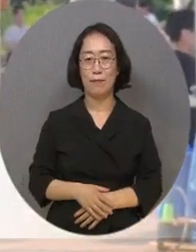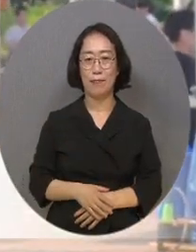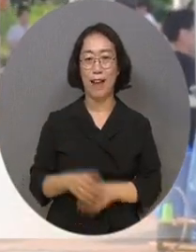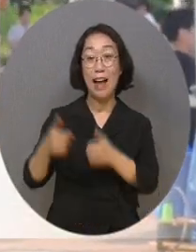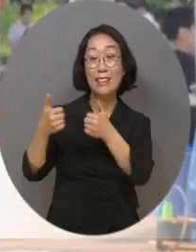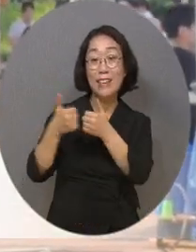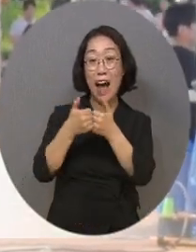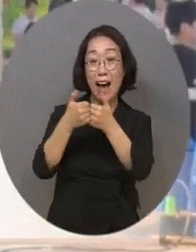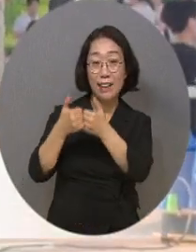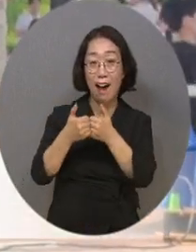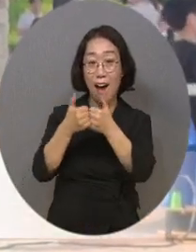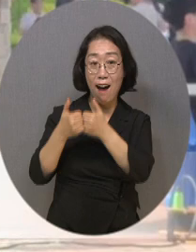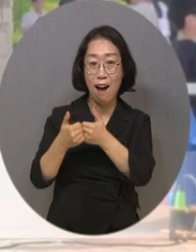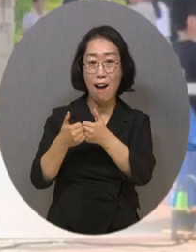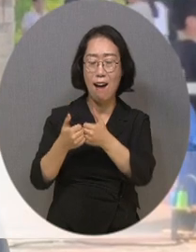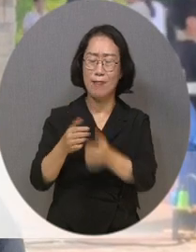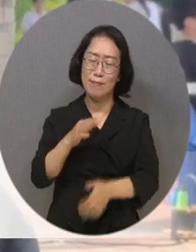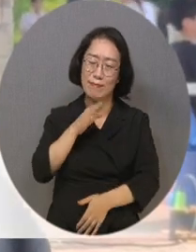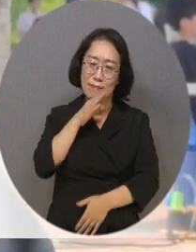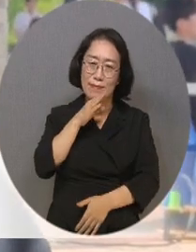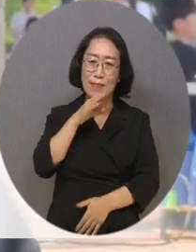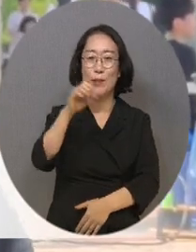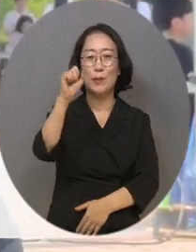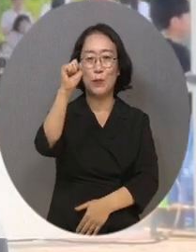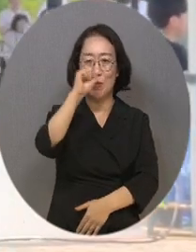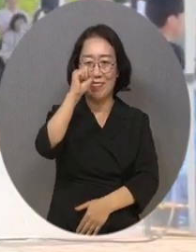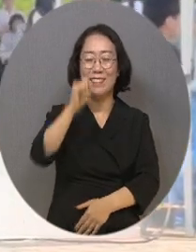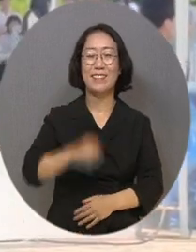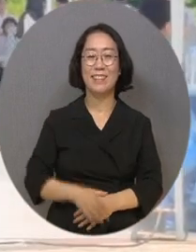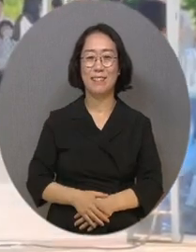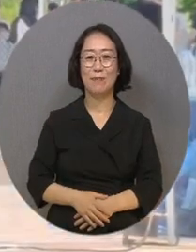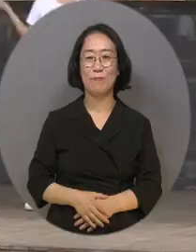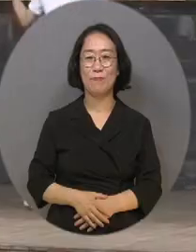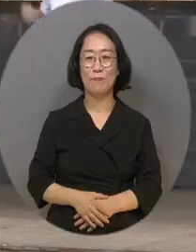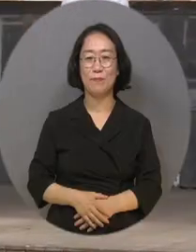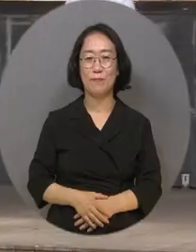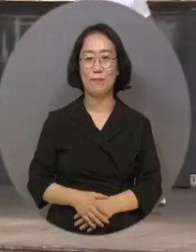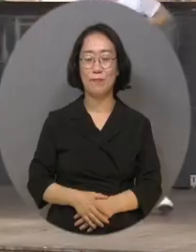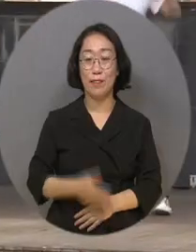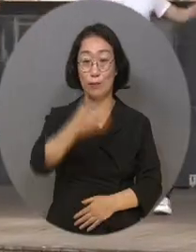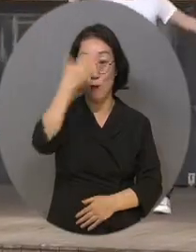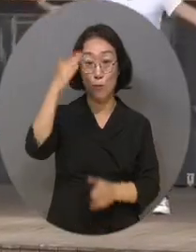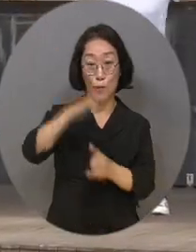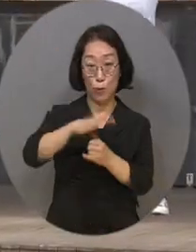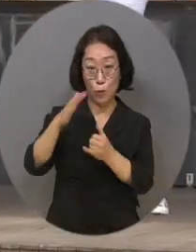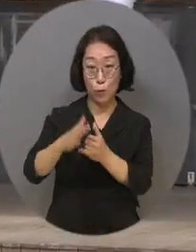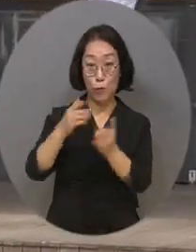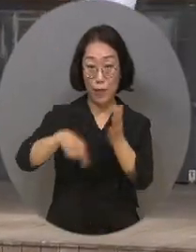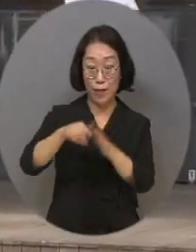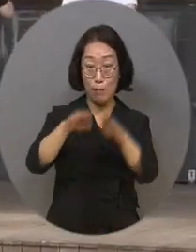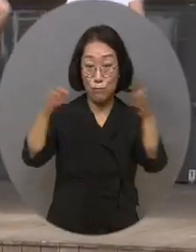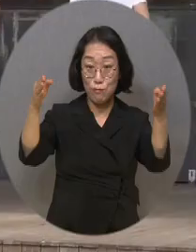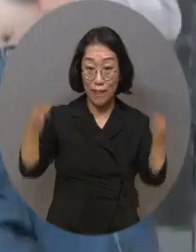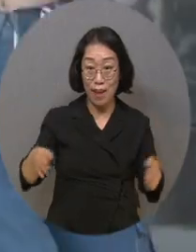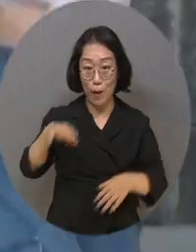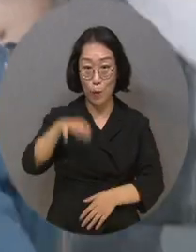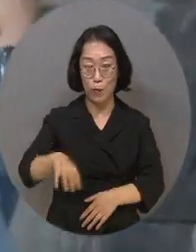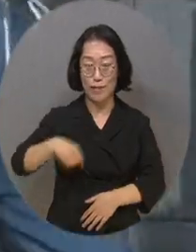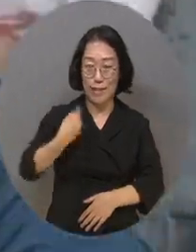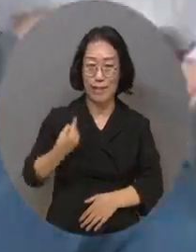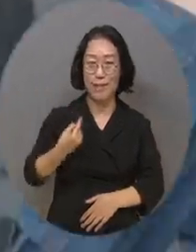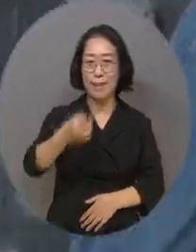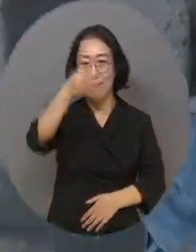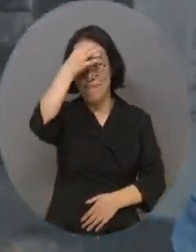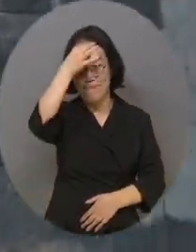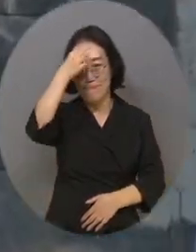회사님과 상담해서 그게 참 좋았습니다. 청소년들을 위해 마련된 무대 위에서는 자신들의